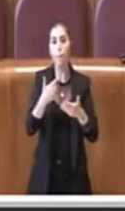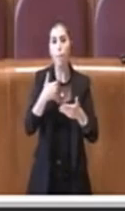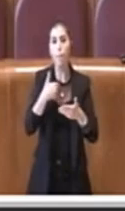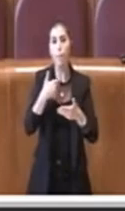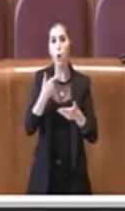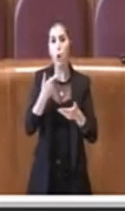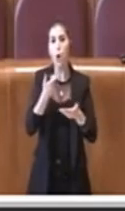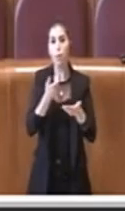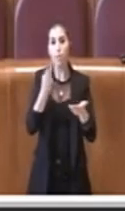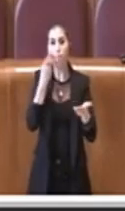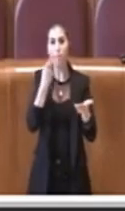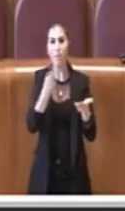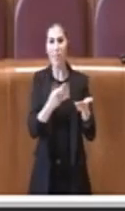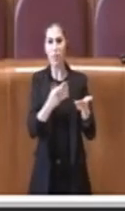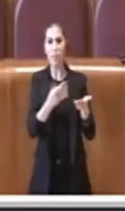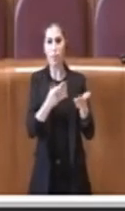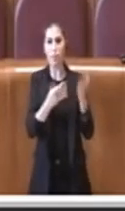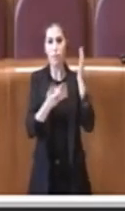essere rappresentata.